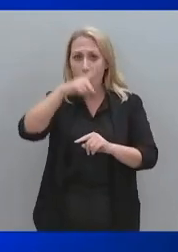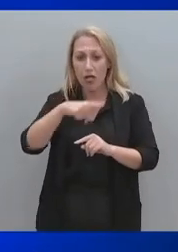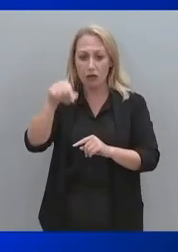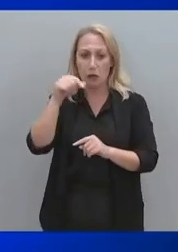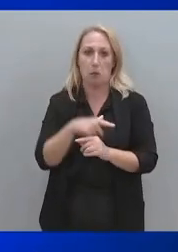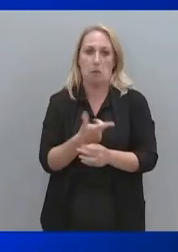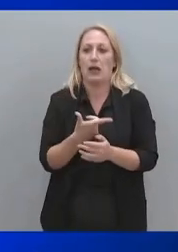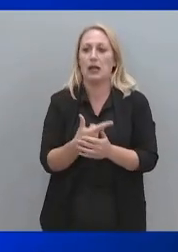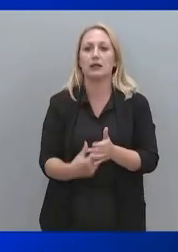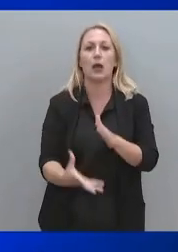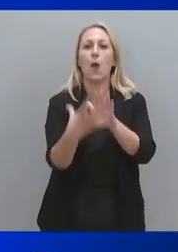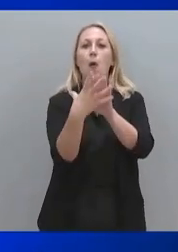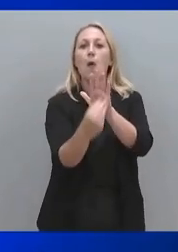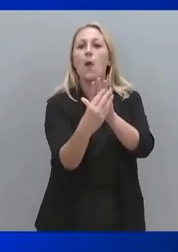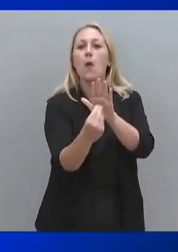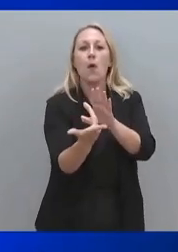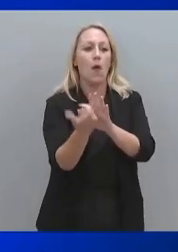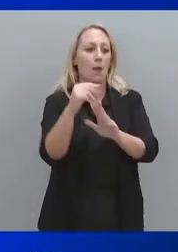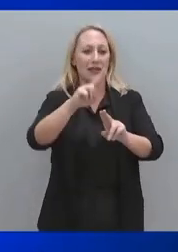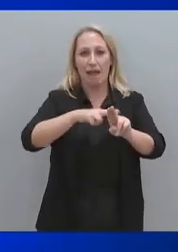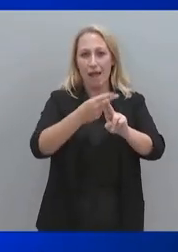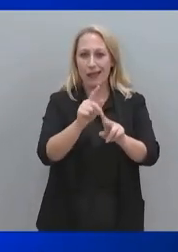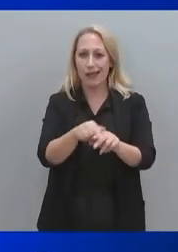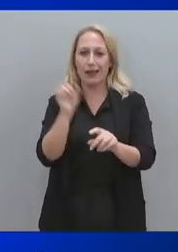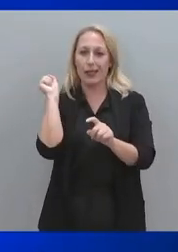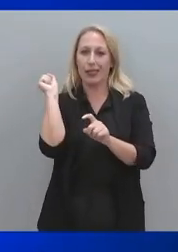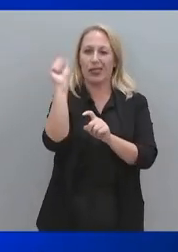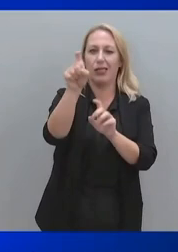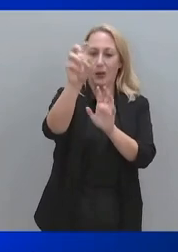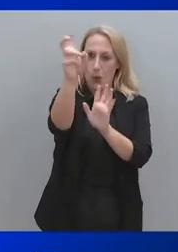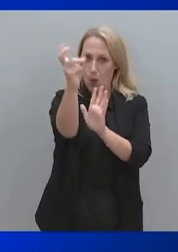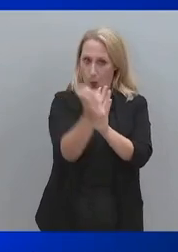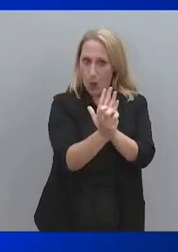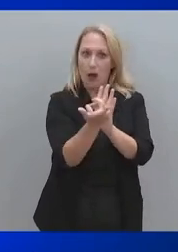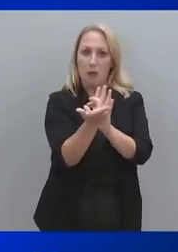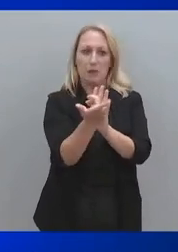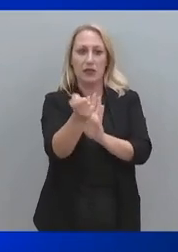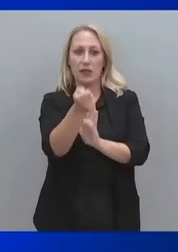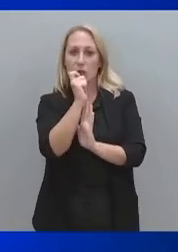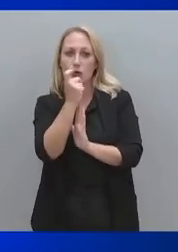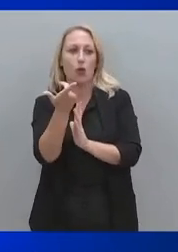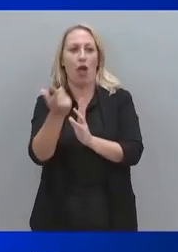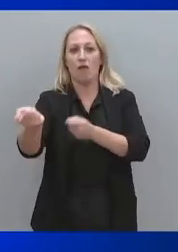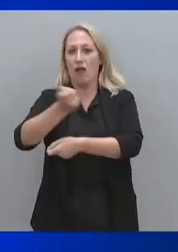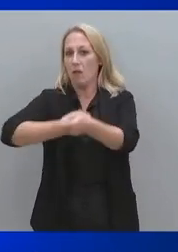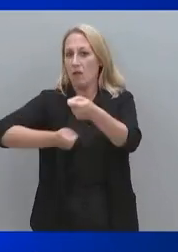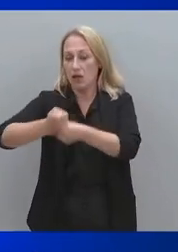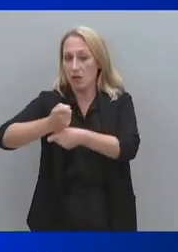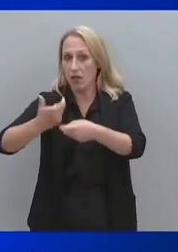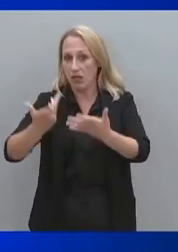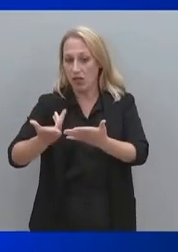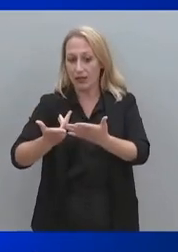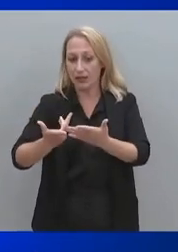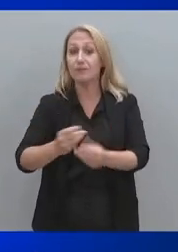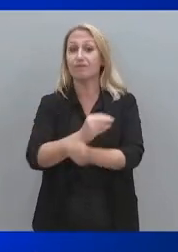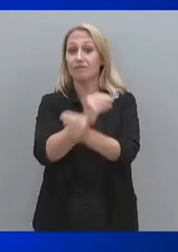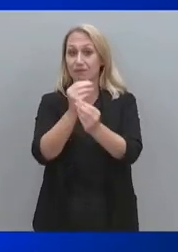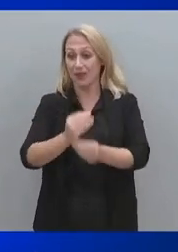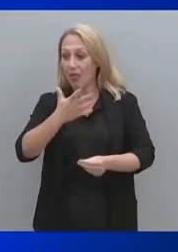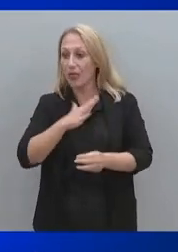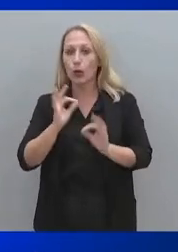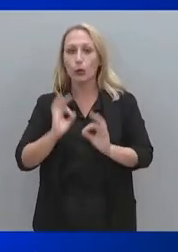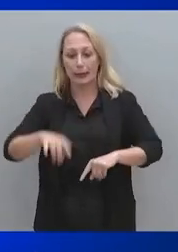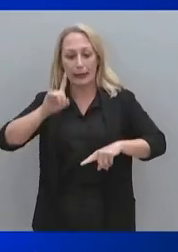ενδεχομένως επιχειρηματίες, δημοσιογράφοι. Και γι' αυτό και φιλοδοξώ η Ελλάδα να πρωταγωνιστήσει